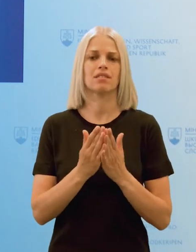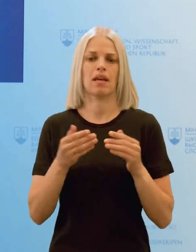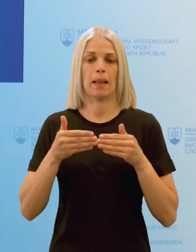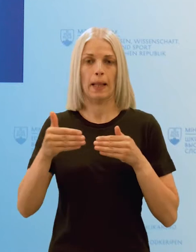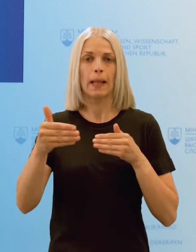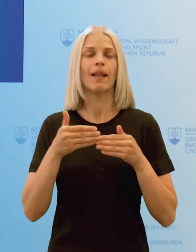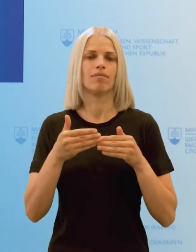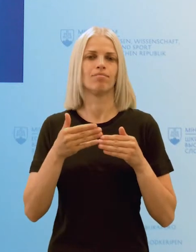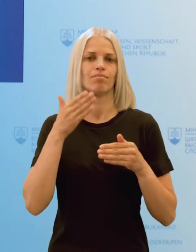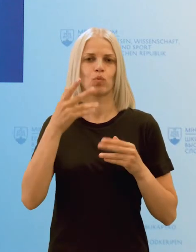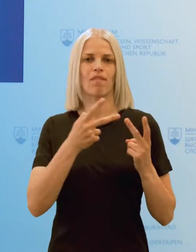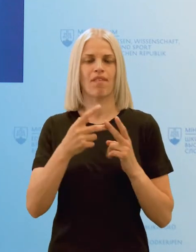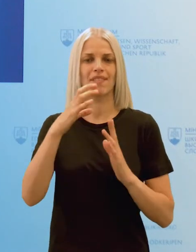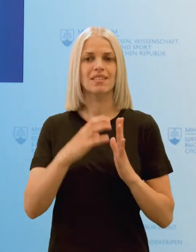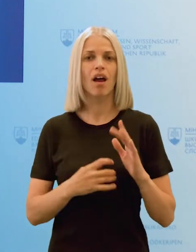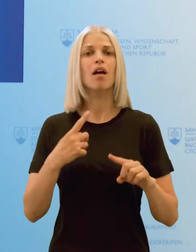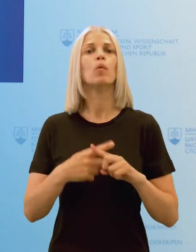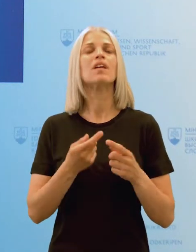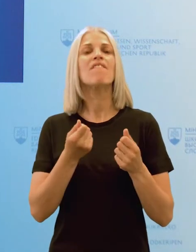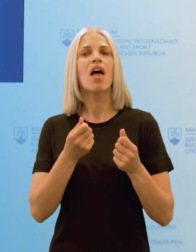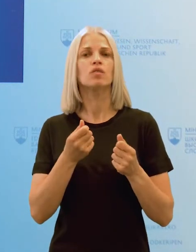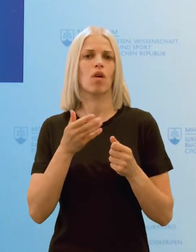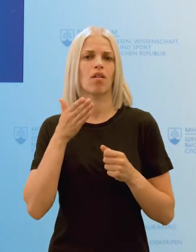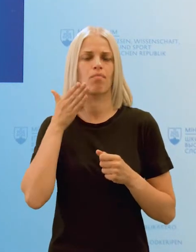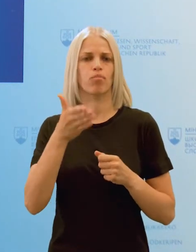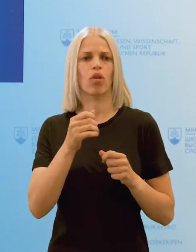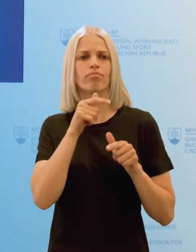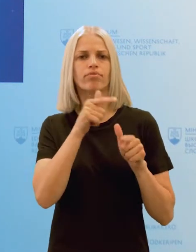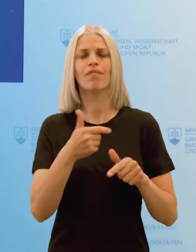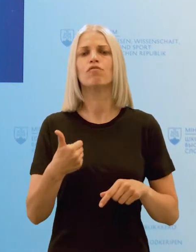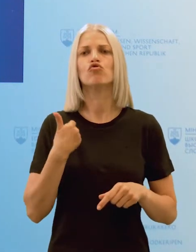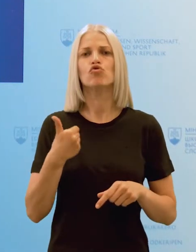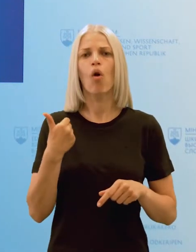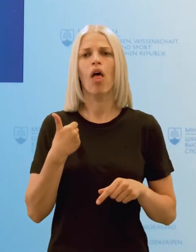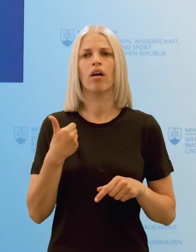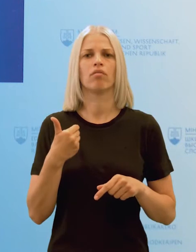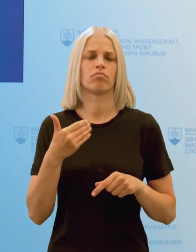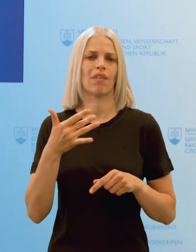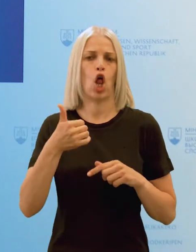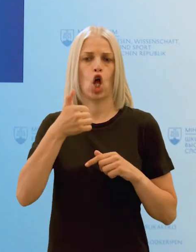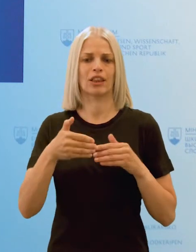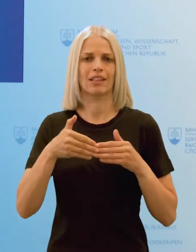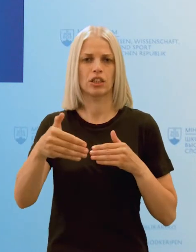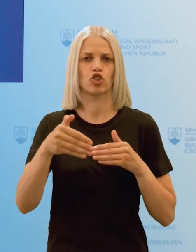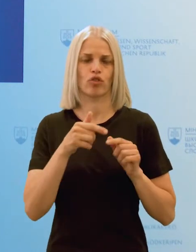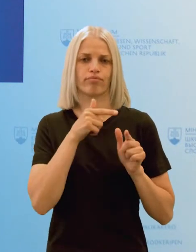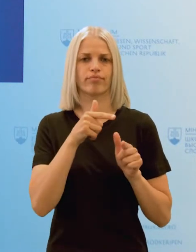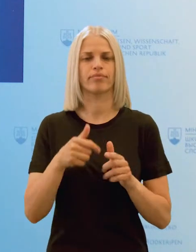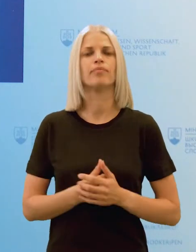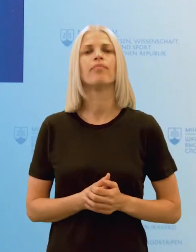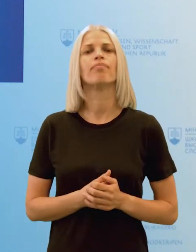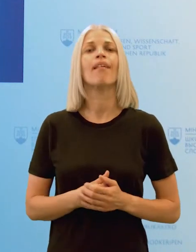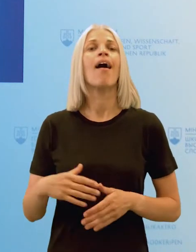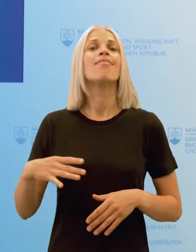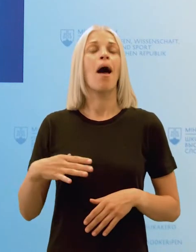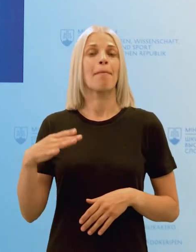webových stránkach. finančné prostriedky školám budú poukázané v priebehu nasledujúcich týždňov. Dámy